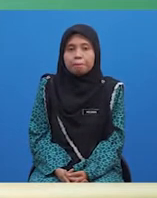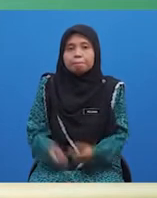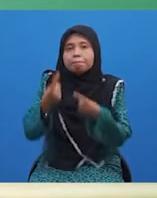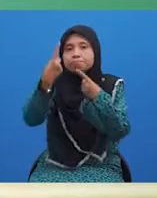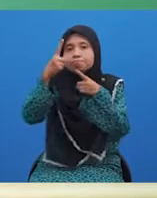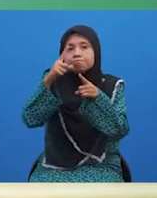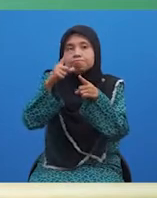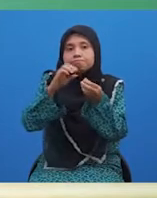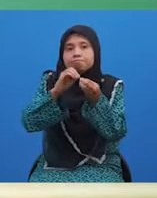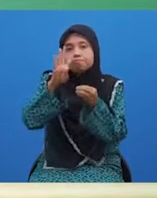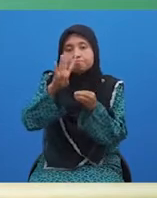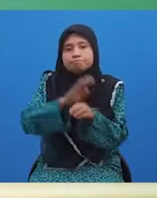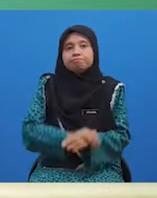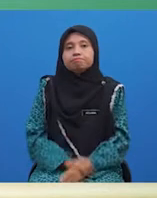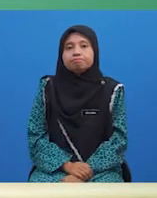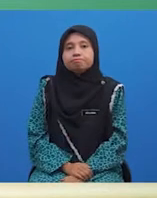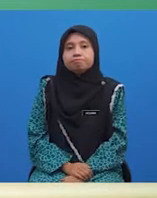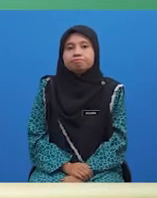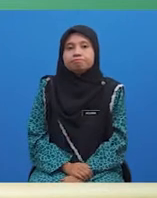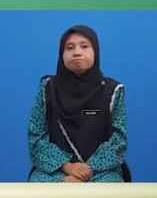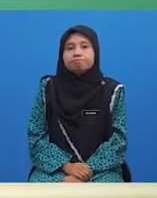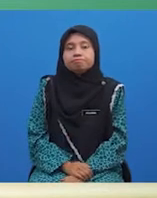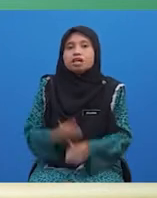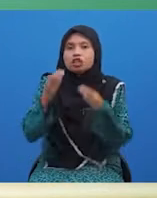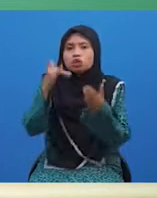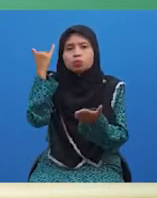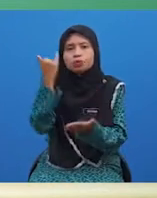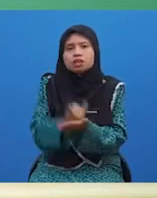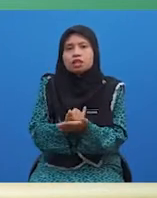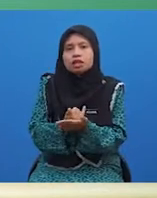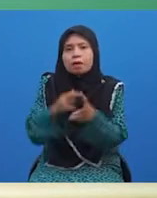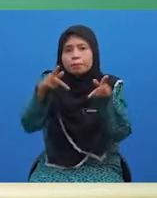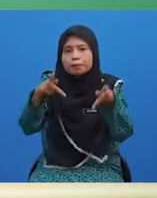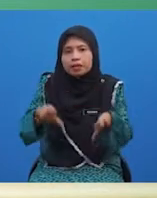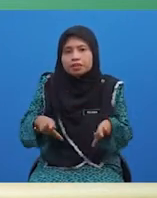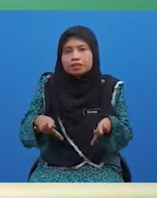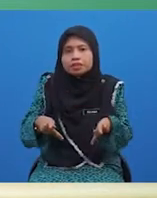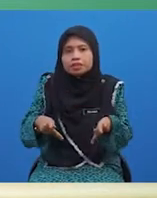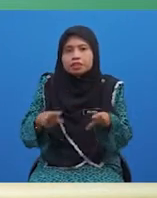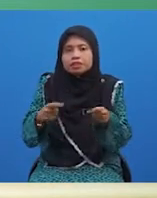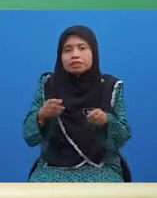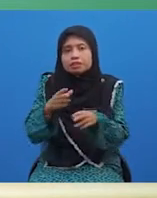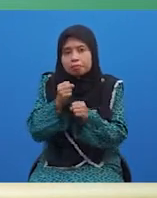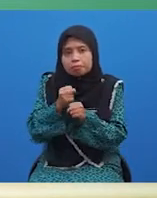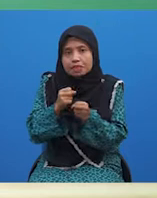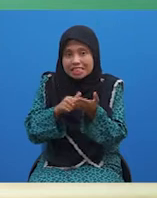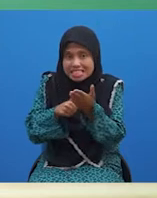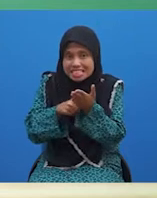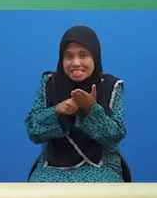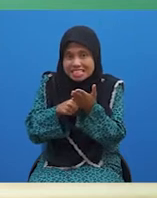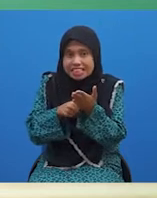Jawapan empat. Baiklah. Cikgu yakin pelajar-pelajar telah dapat mengesan